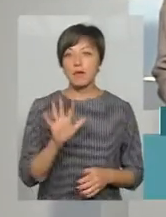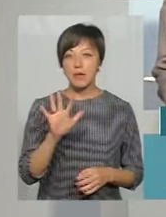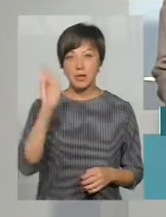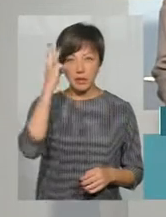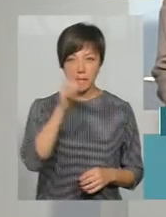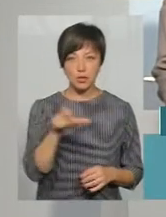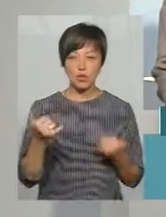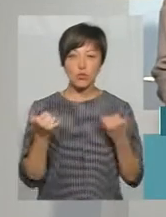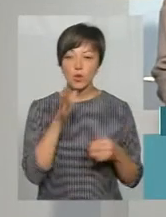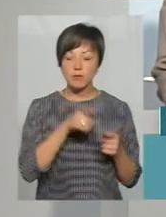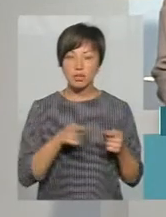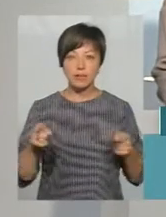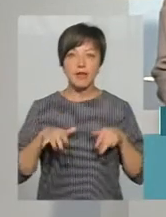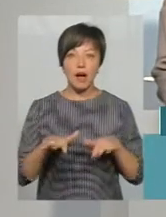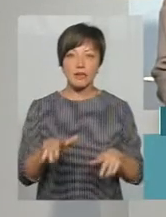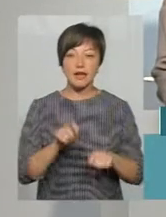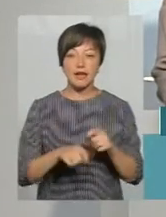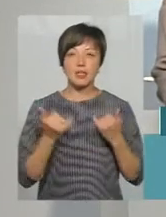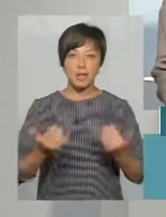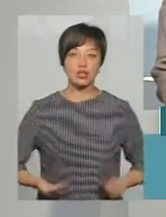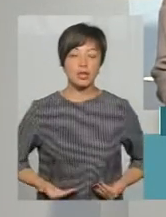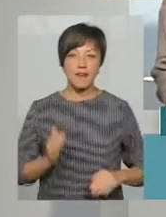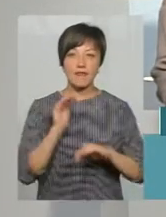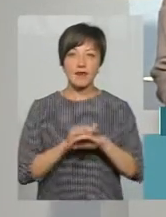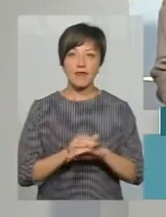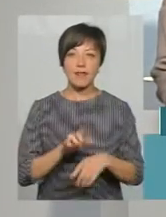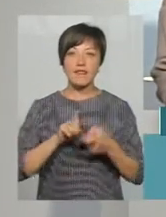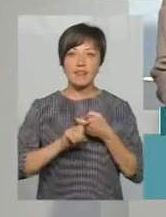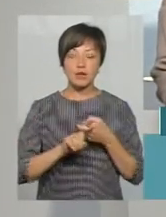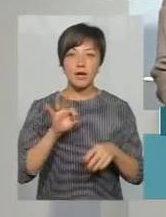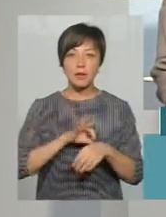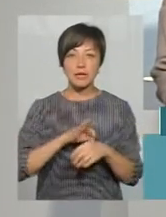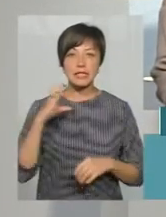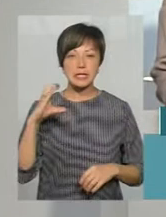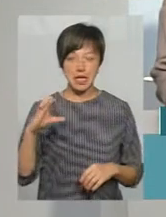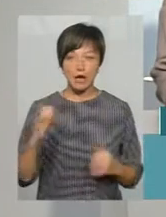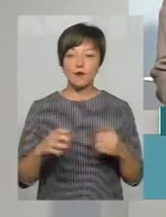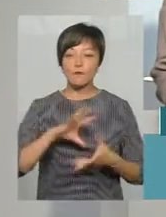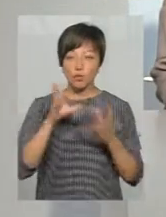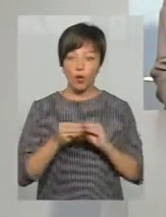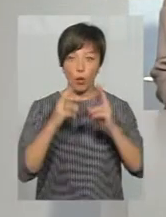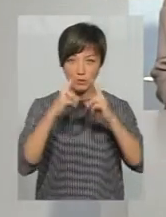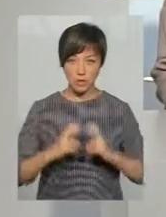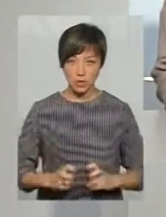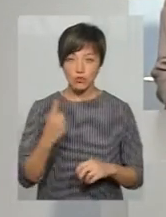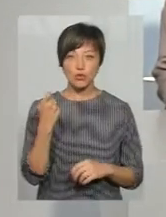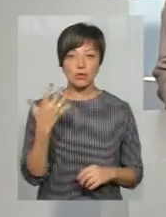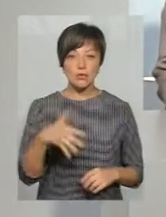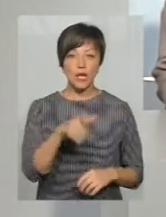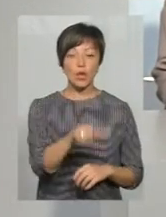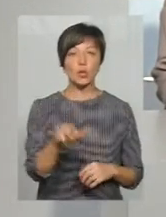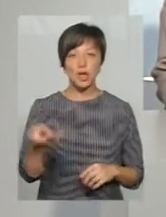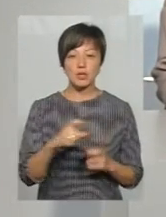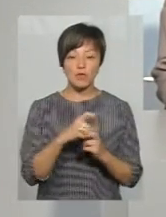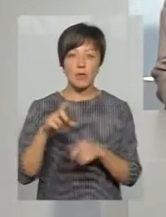хмельничан сьогодні під час акції «Тест заради життя» виявили вірусний гепатит С. Всього обстеження пройшли 150 людей.